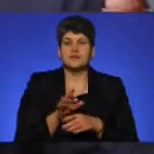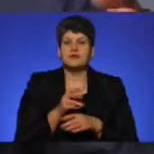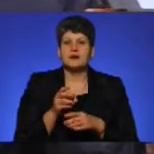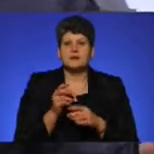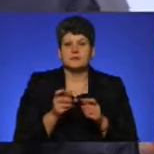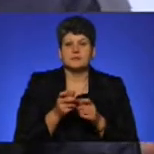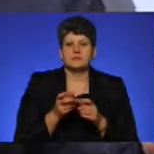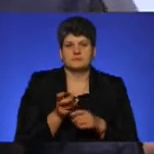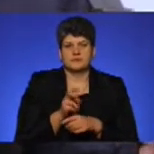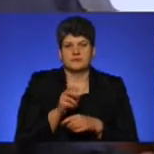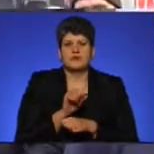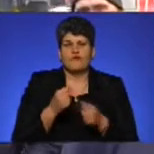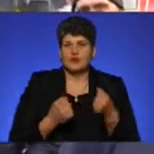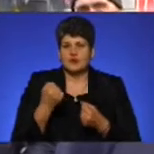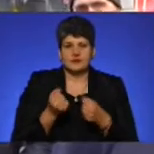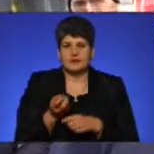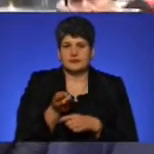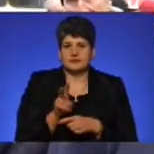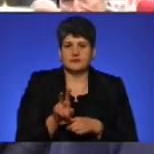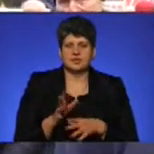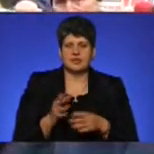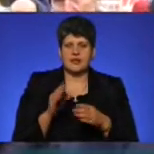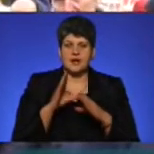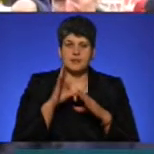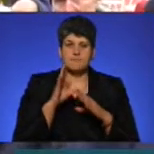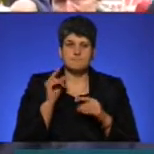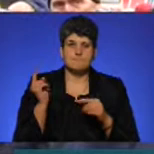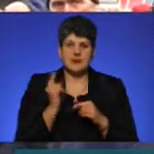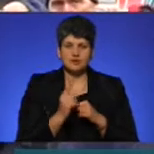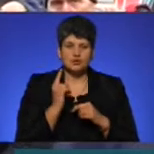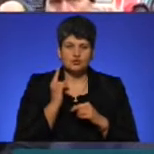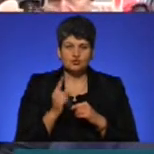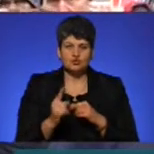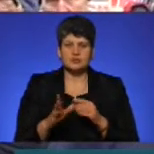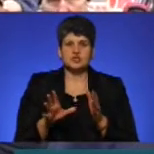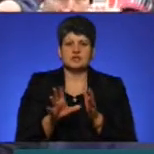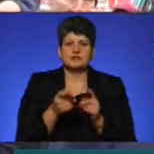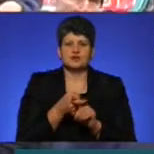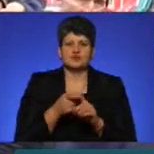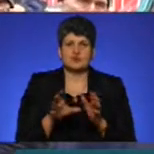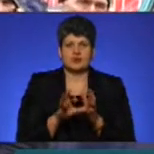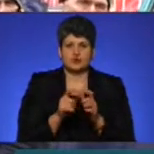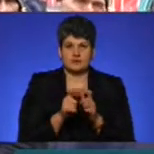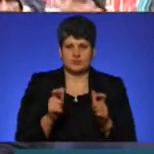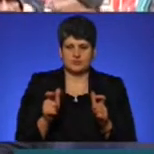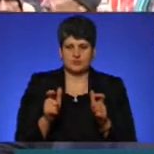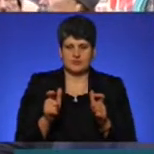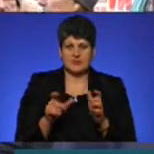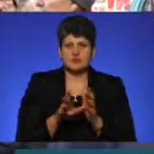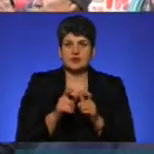електронна система розрахунку. Електронний квиток фізично водій не може давати,